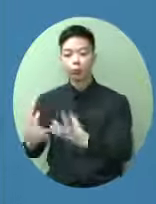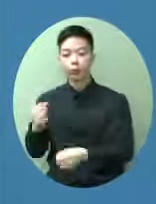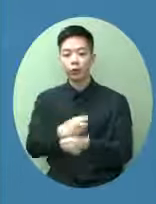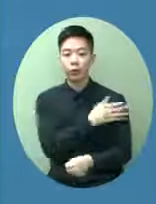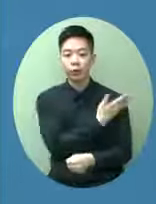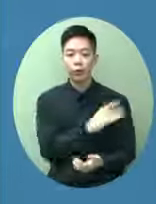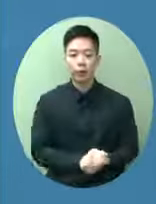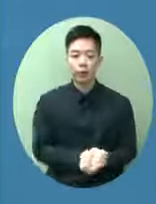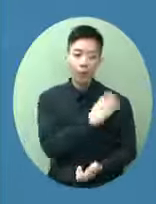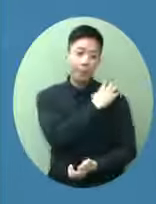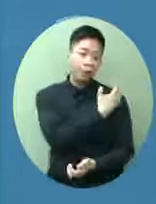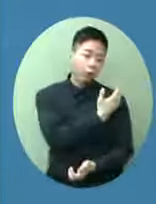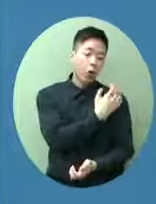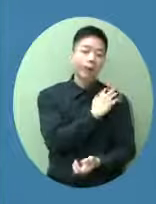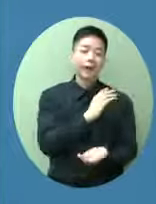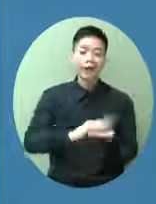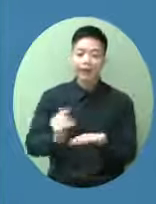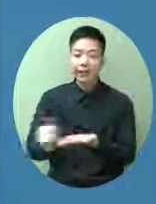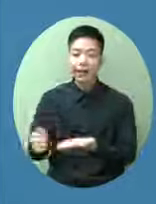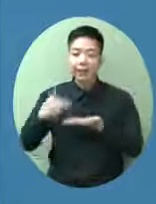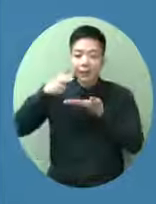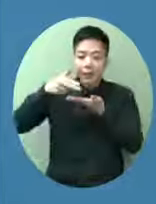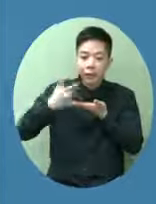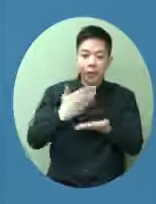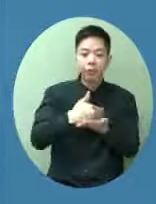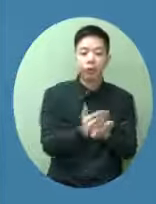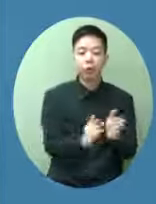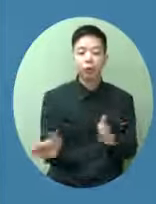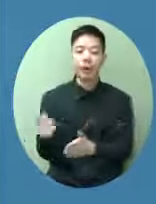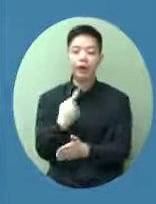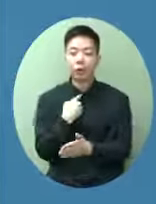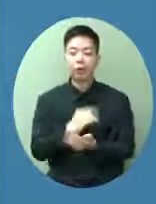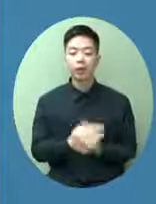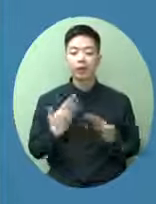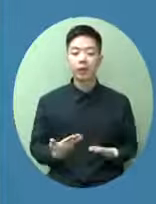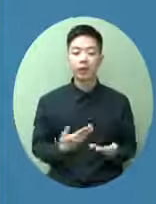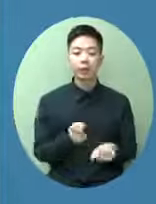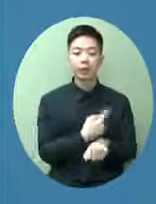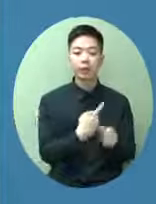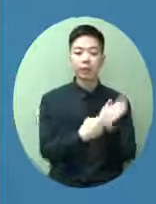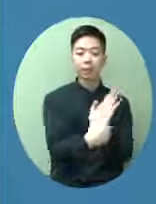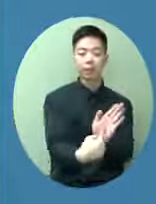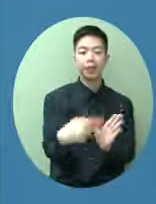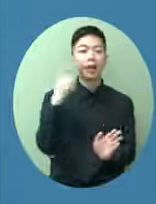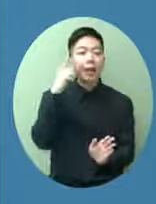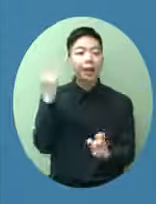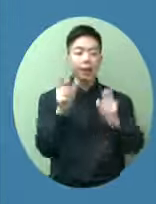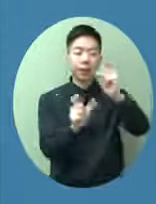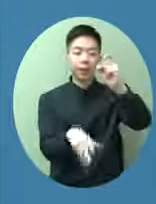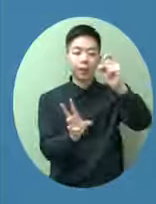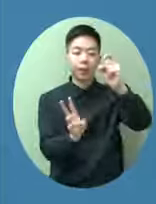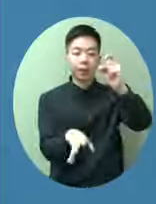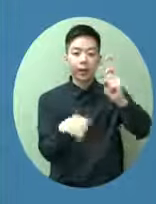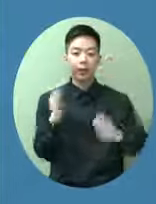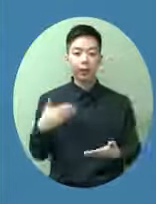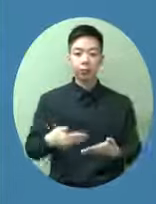保安、清潔、膳食所以現在我給他們的指標是九月下旬大概